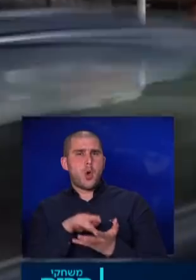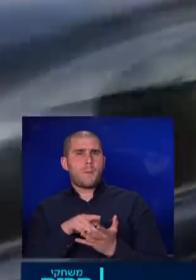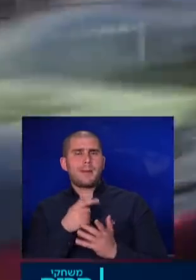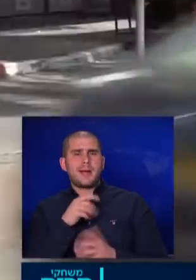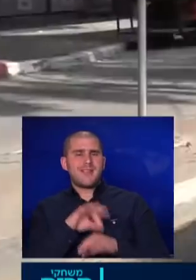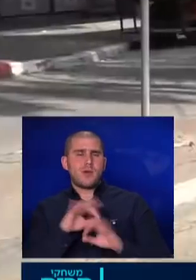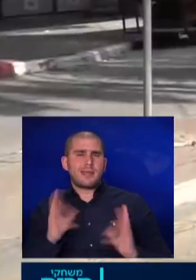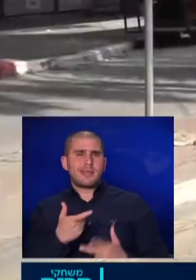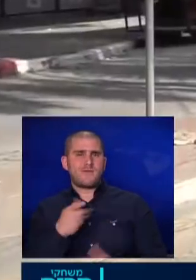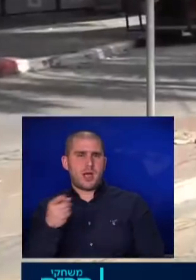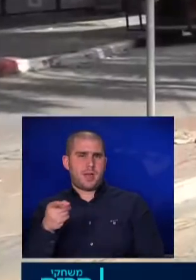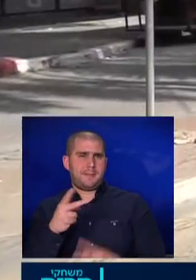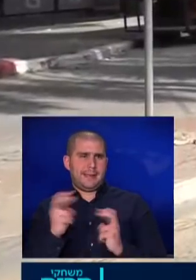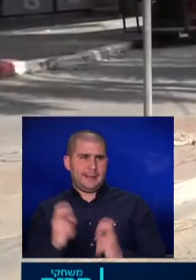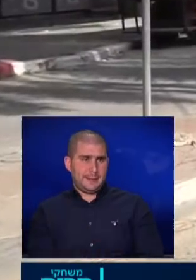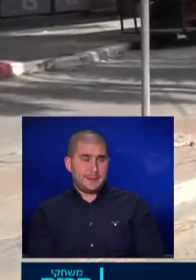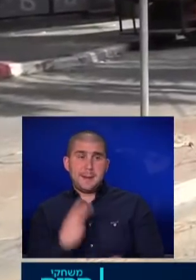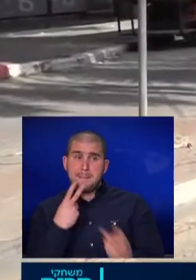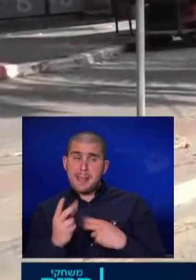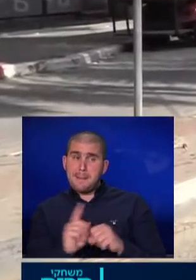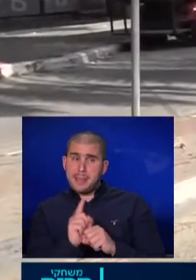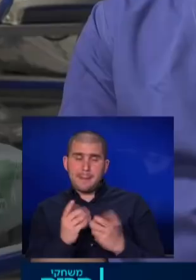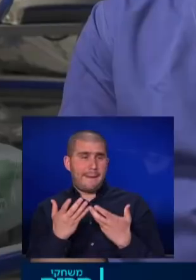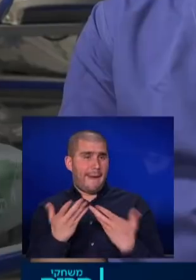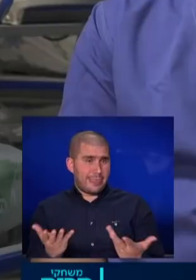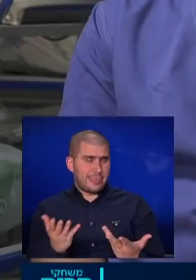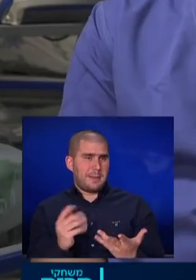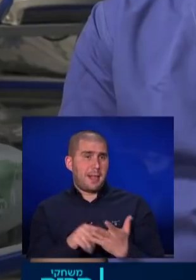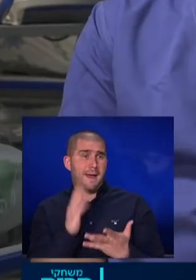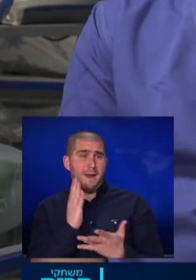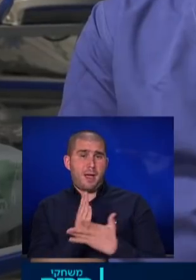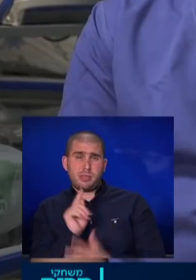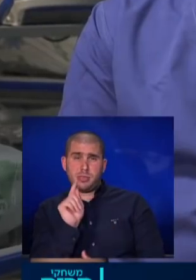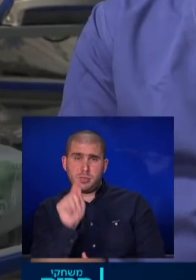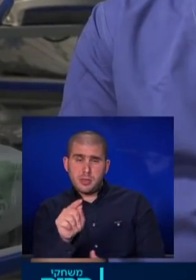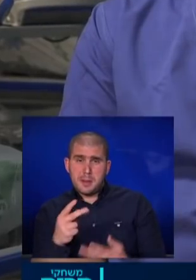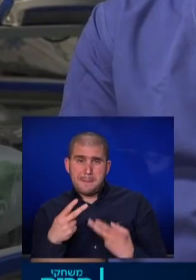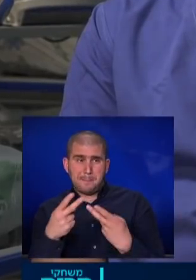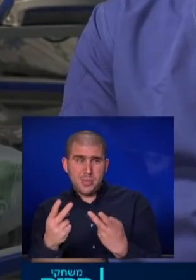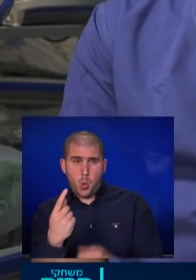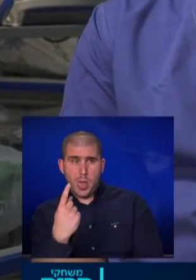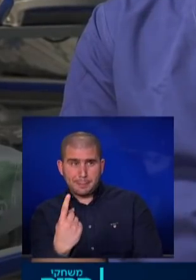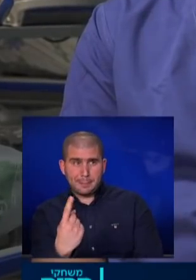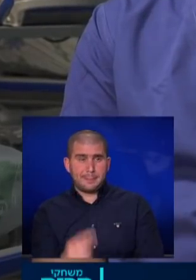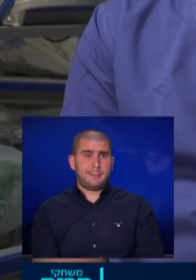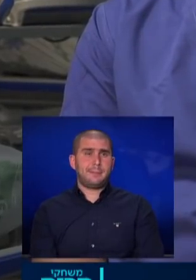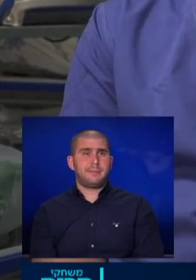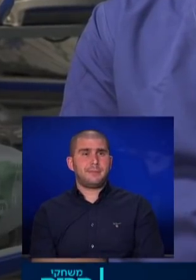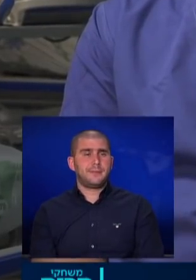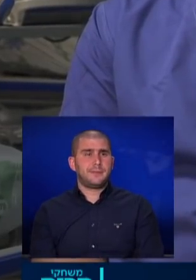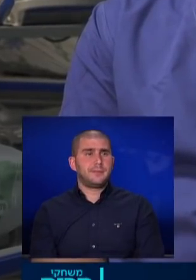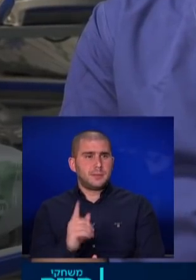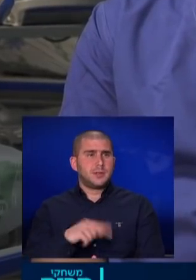דחופה בעירו את המענה כרגע אין אותו כי עד שאתה מגיע לבית חולים